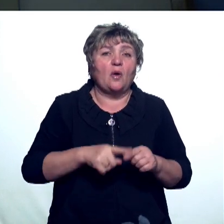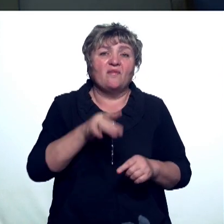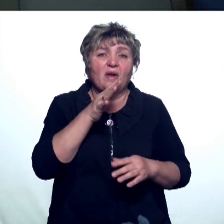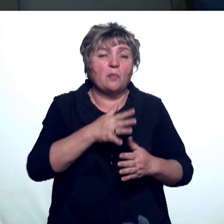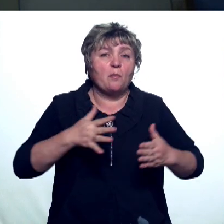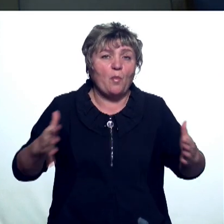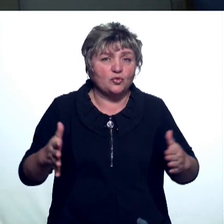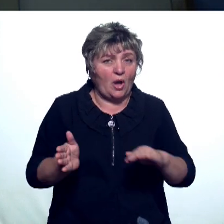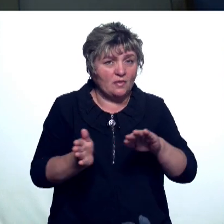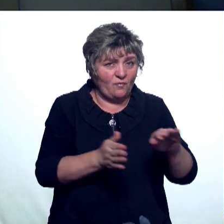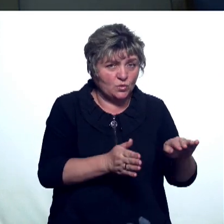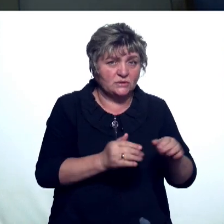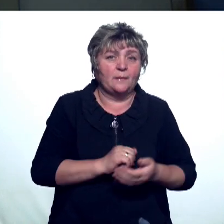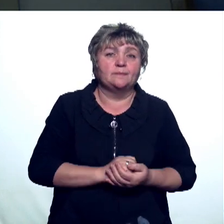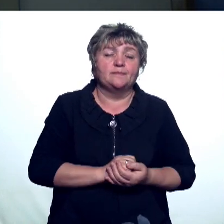больше на это отводится.